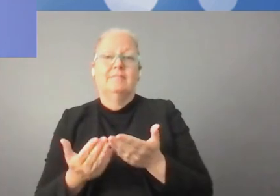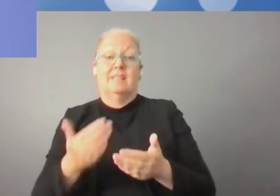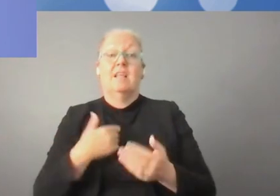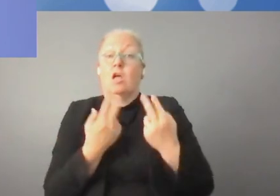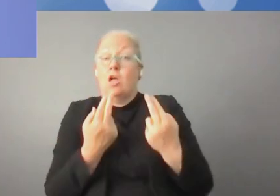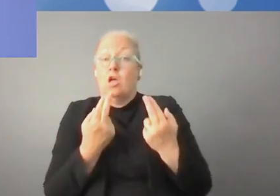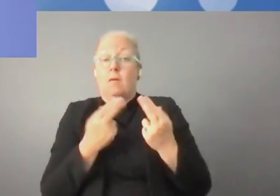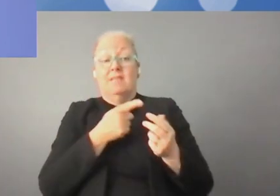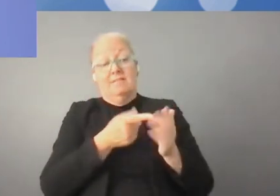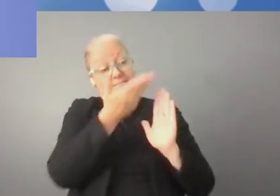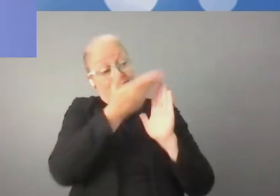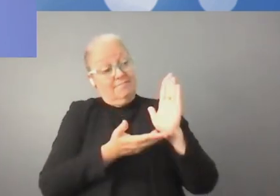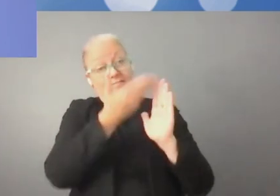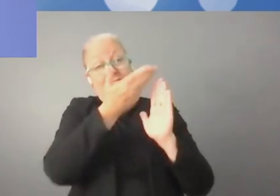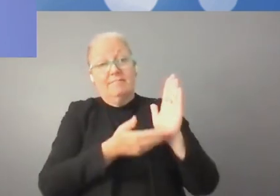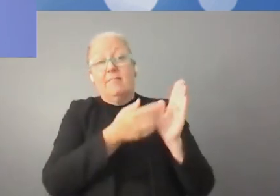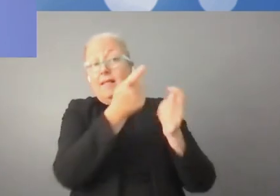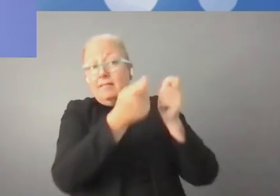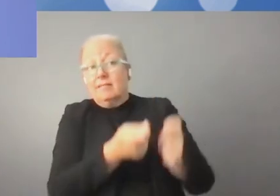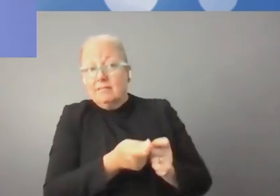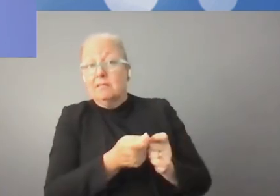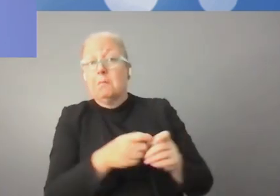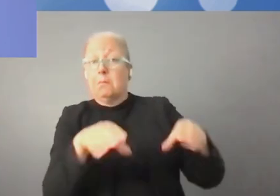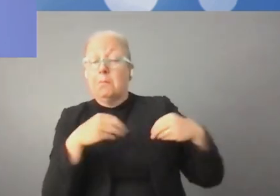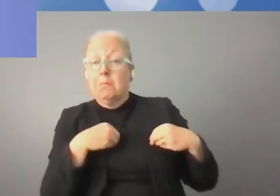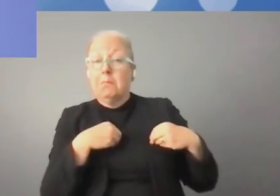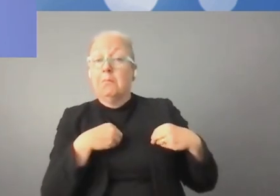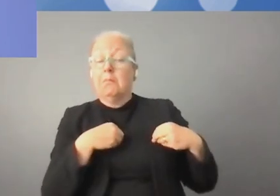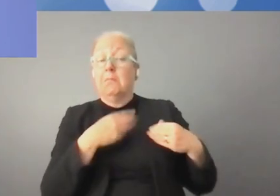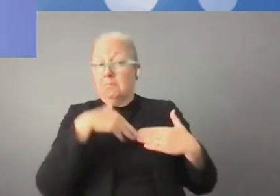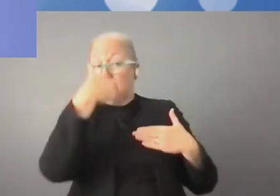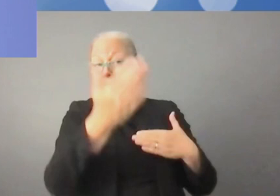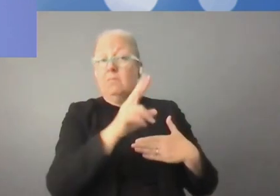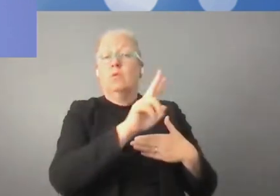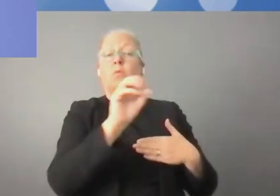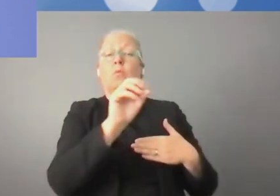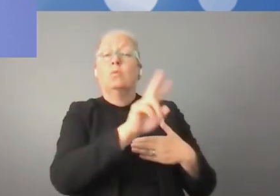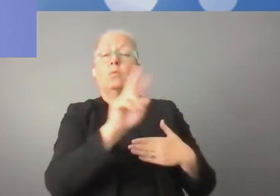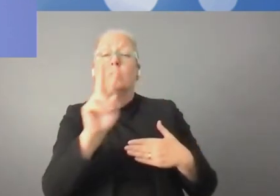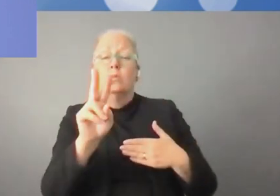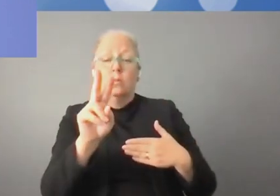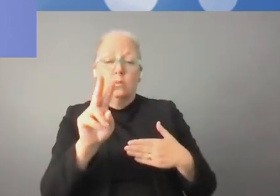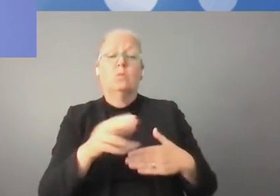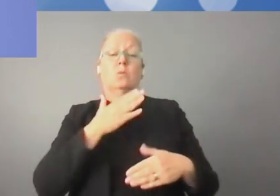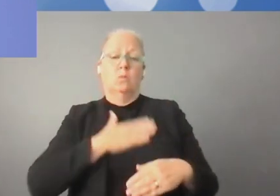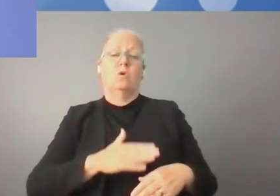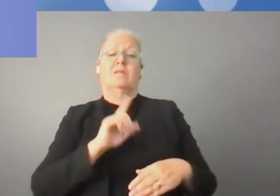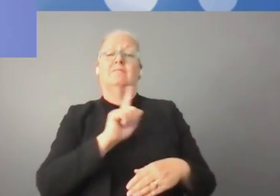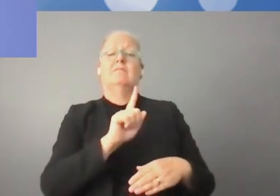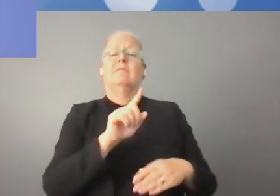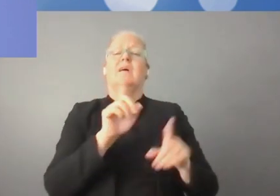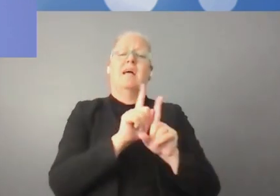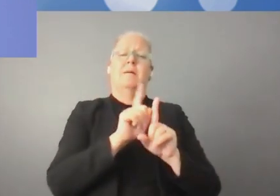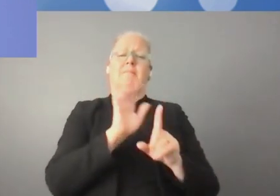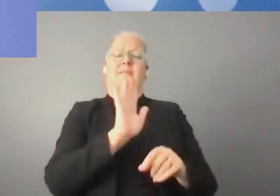soient pas rendues difficiles et pour donner des chances égales aux PME pour qu'elles ne perdent pas en